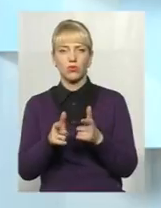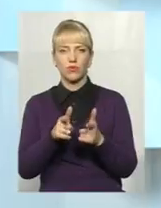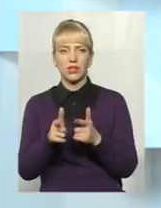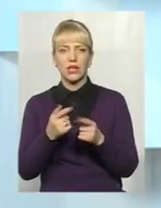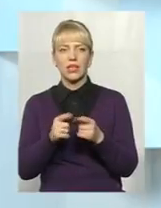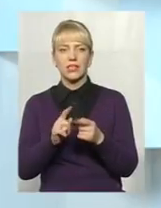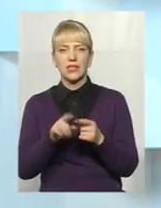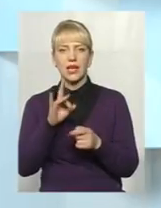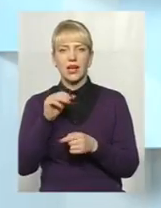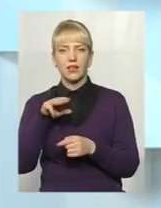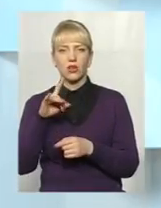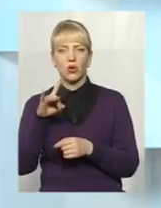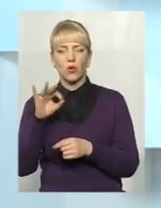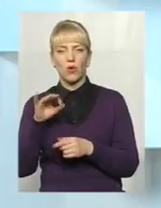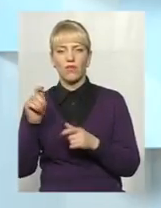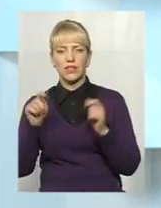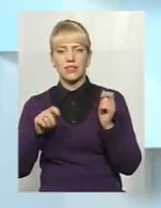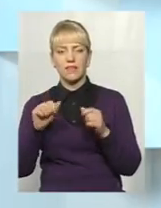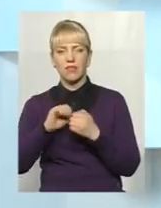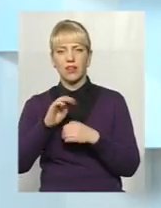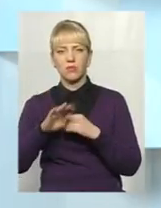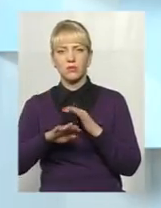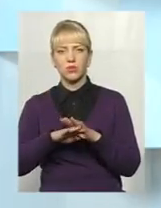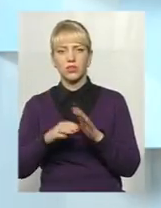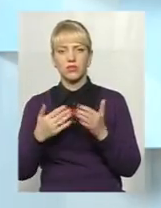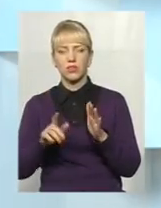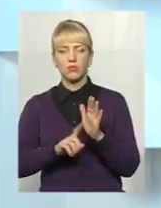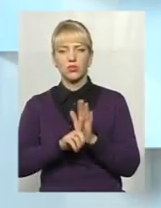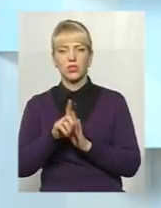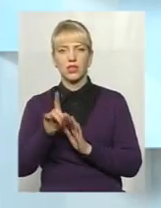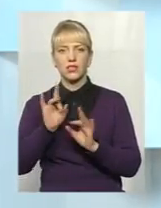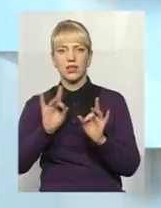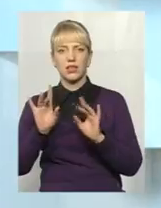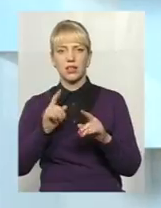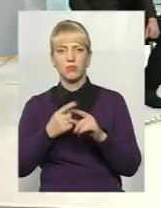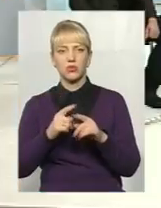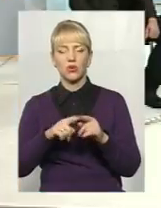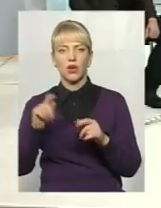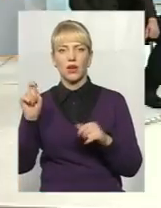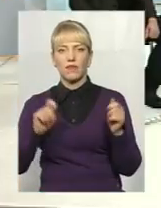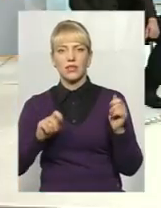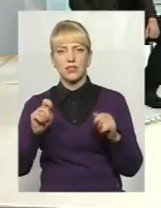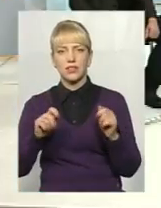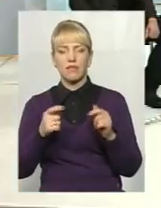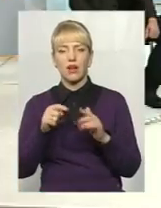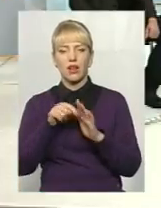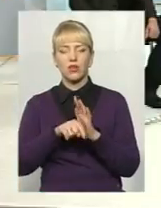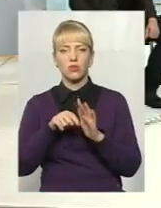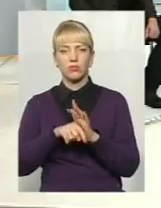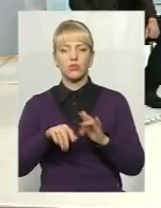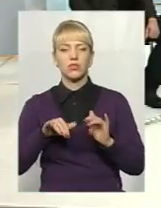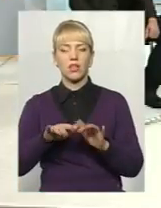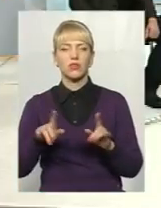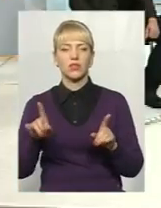Це ретро-фестиваль в Кам'янці-Подільському, вже розпочалася реклама цього фестивалю. Тобто, заходи, які